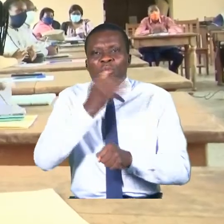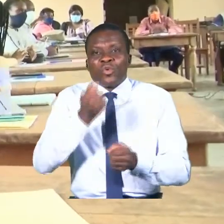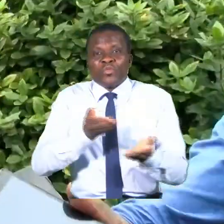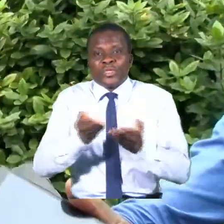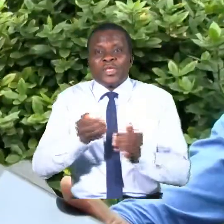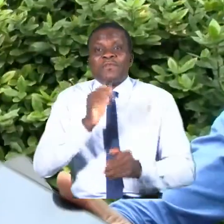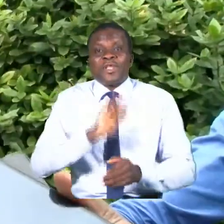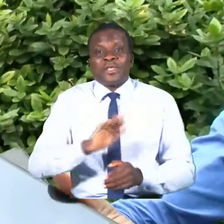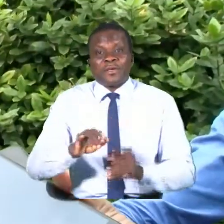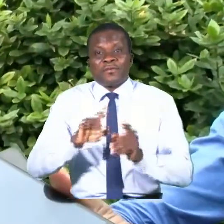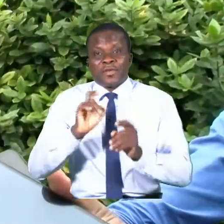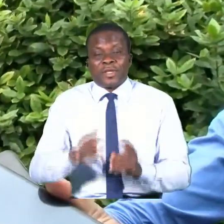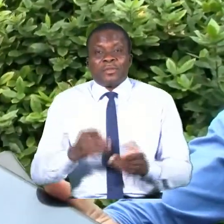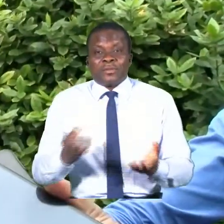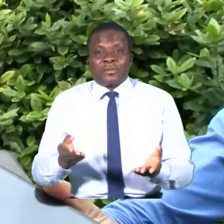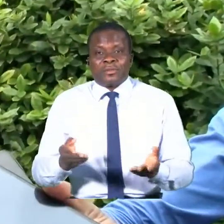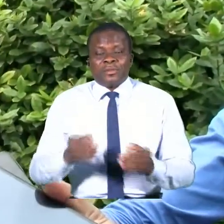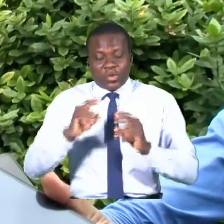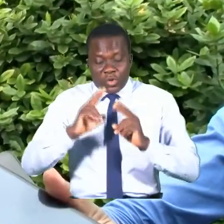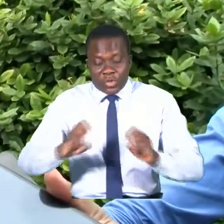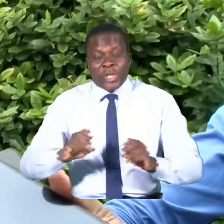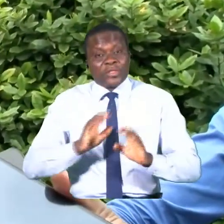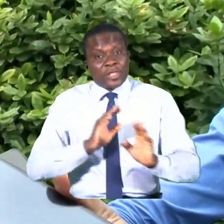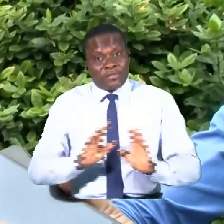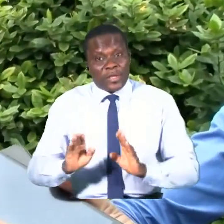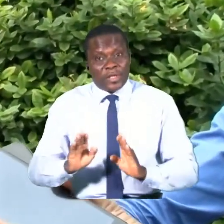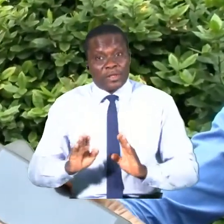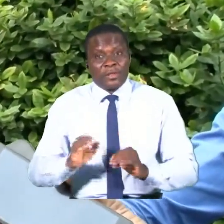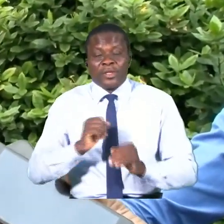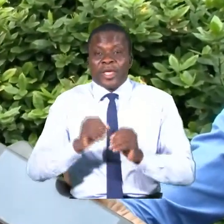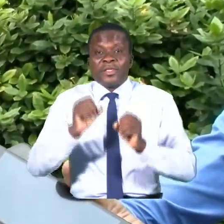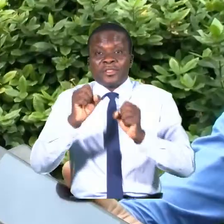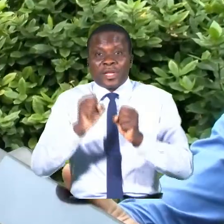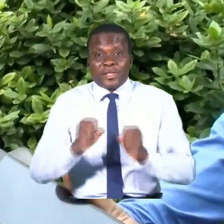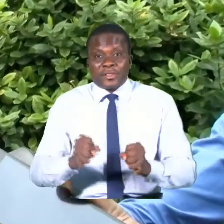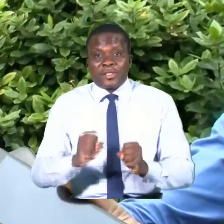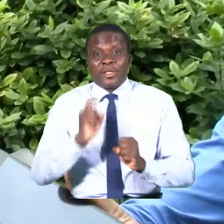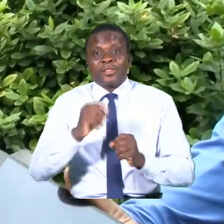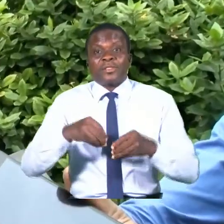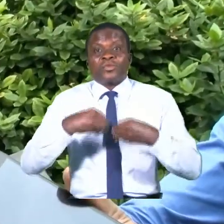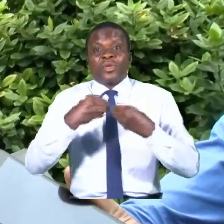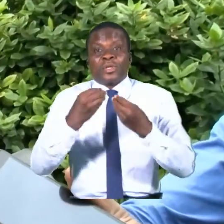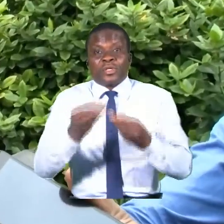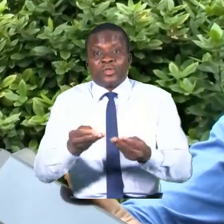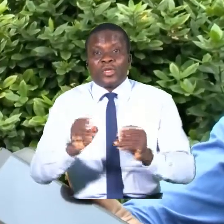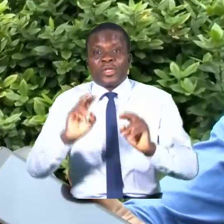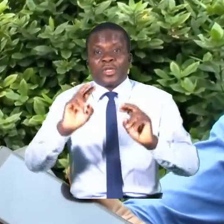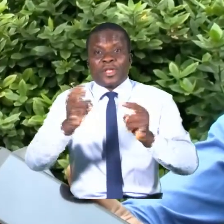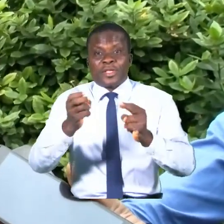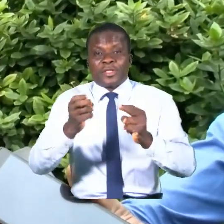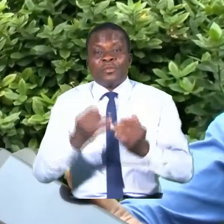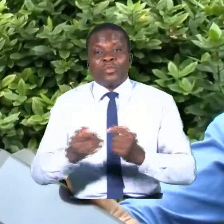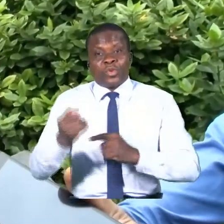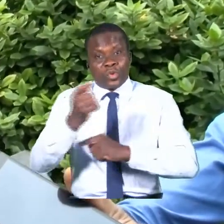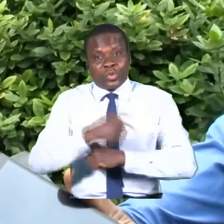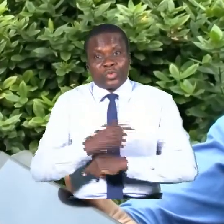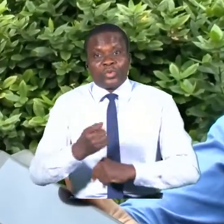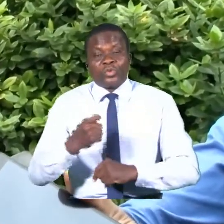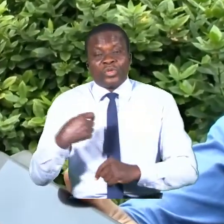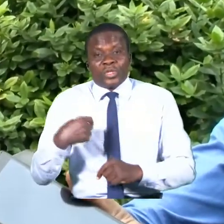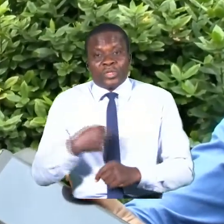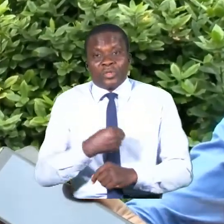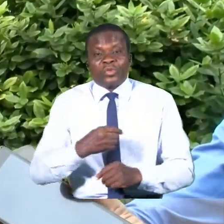les enfants ? Indien, c'est qui a été fait. Et c'est la synthèse qui a donné des thèmes qu'aujourd'hui nous